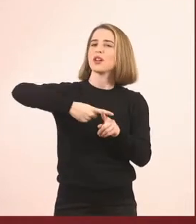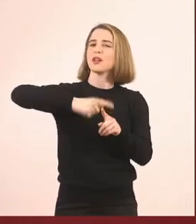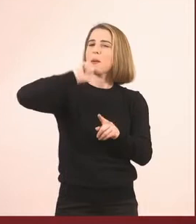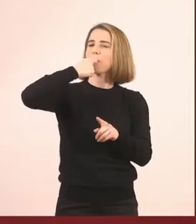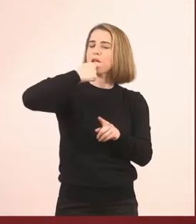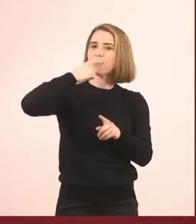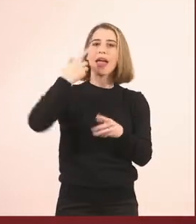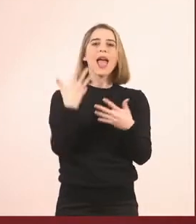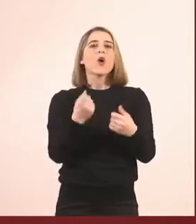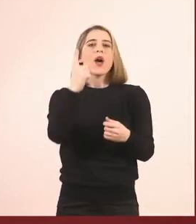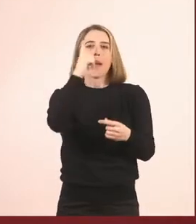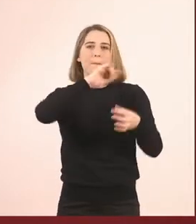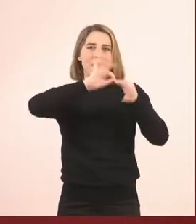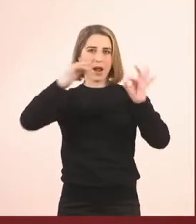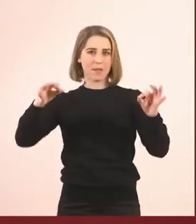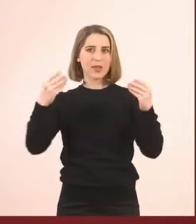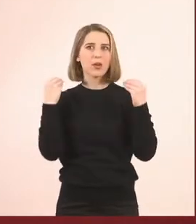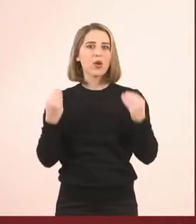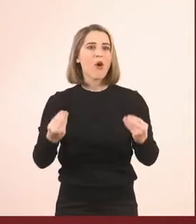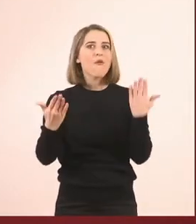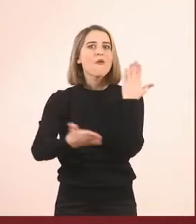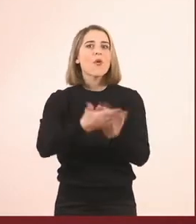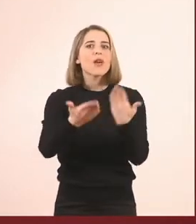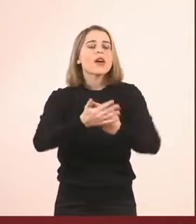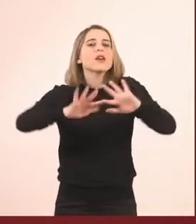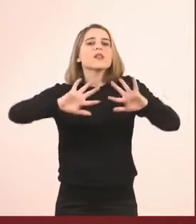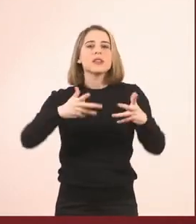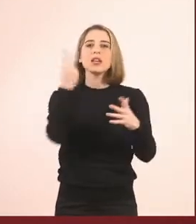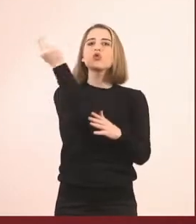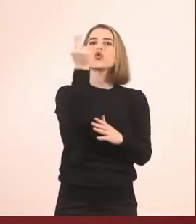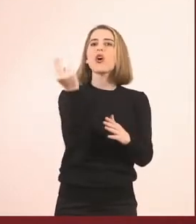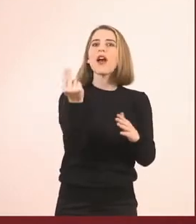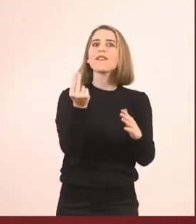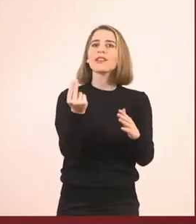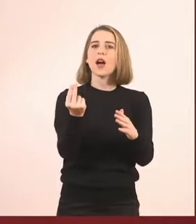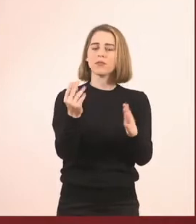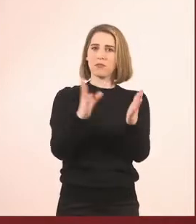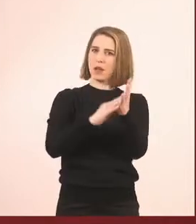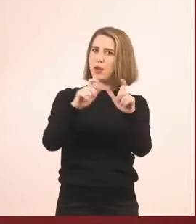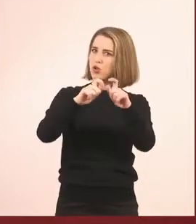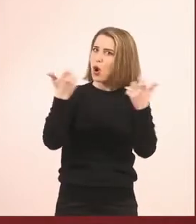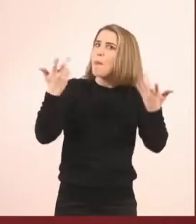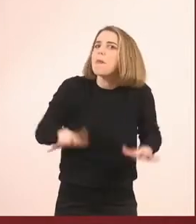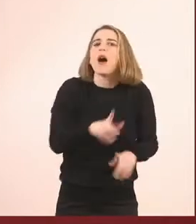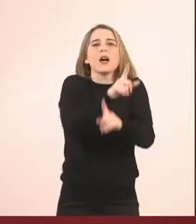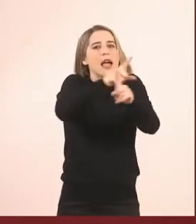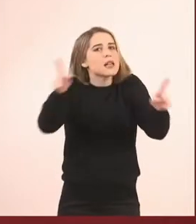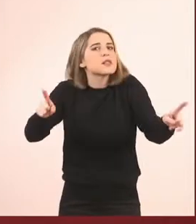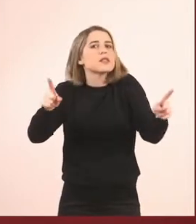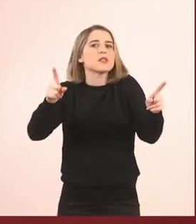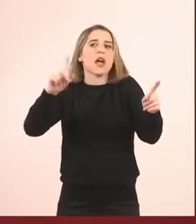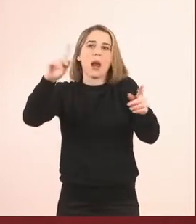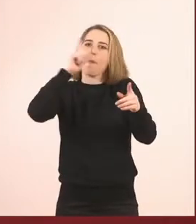ένα παραμύθι, είναι ωραίο να το ζωγραφίζουμε. Πόσες φορές δεν έχουν μπει σε μαθήματα που κάνετε στο σχολείο να ζωγραφίσετε ένα